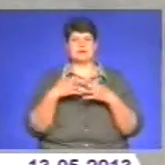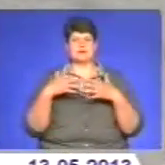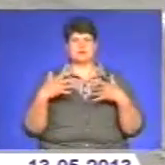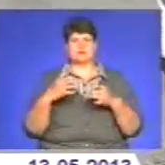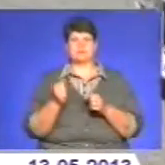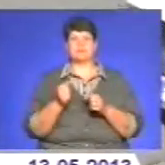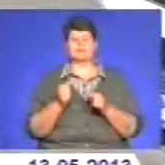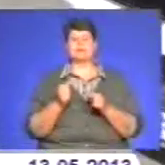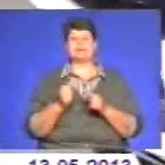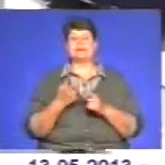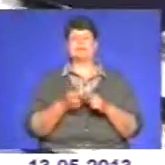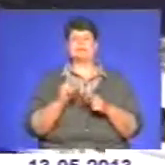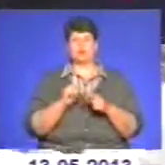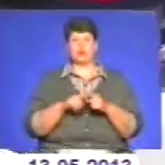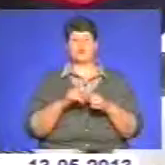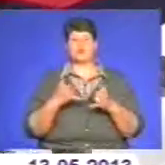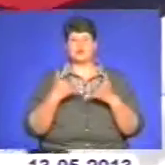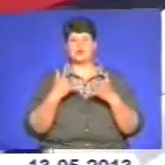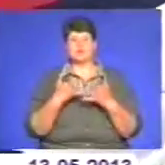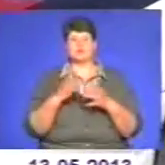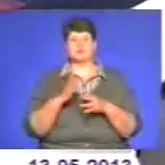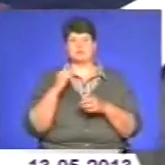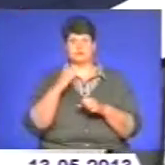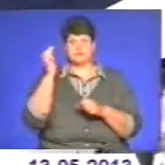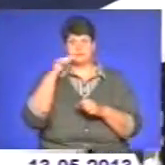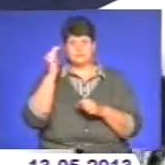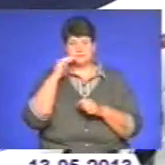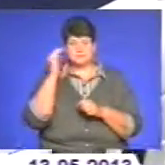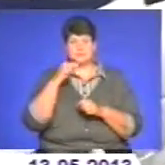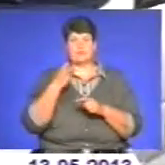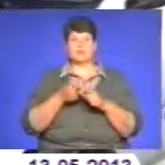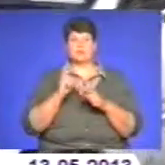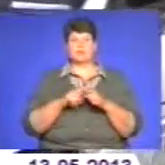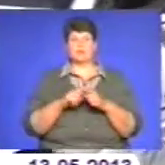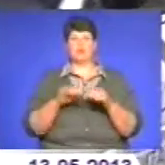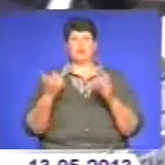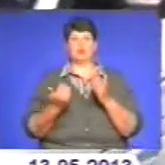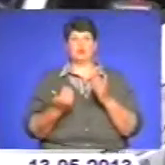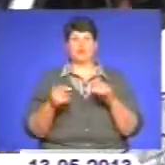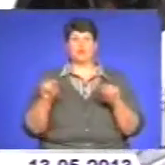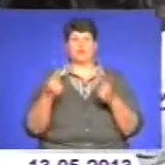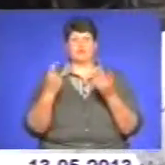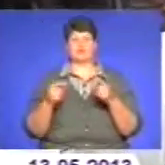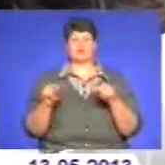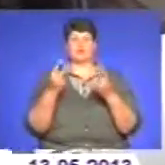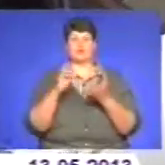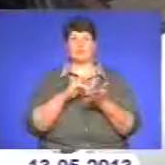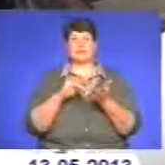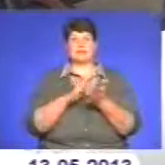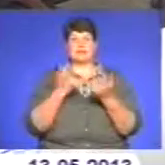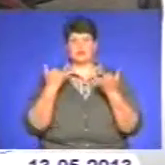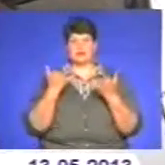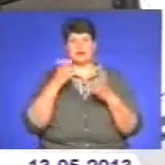Для того, щоб оволодіти навичками контраварійного керування автомобілем, у новоствореному центрі «Титан» є сучасна